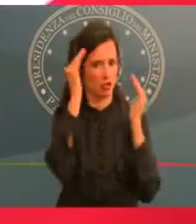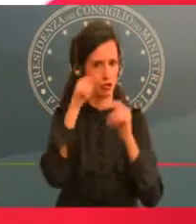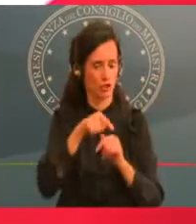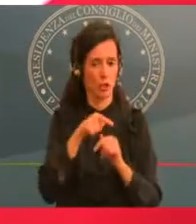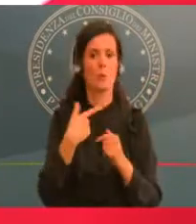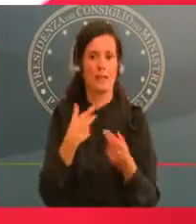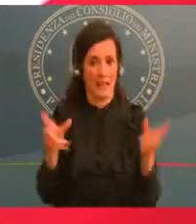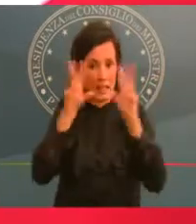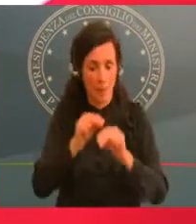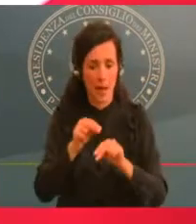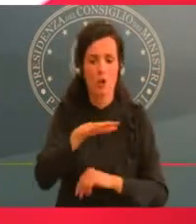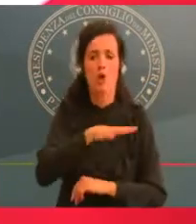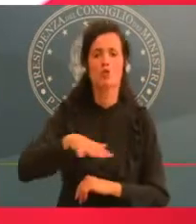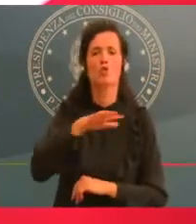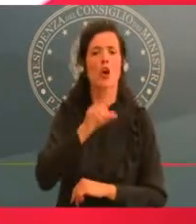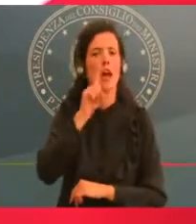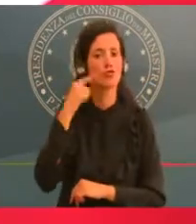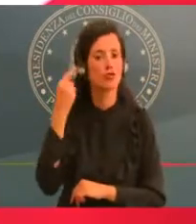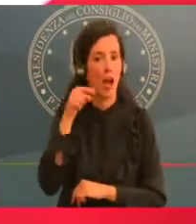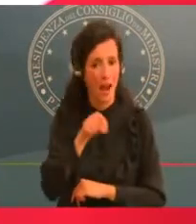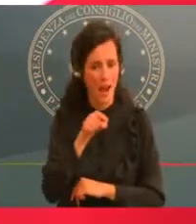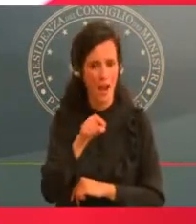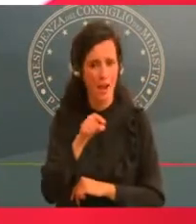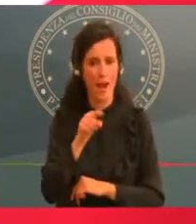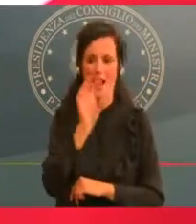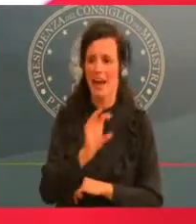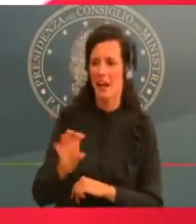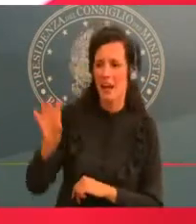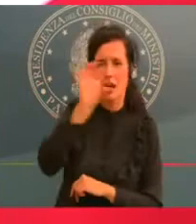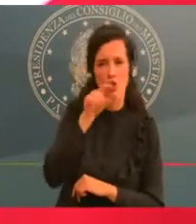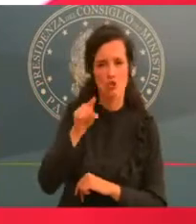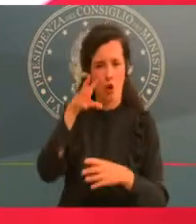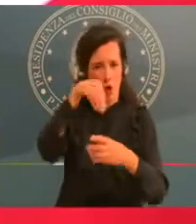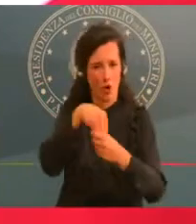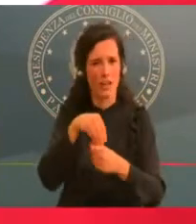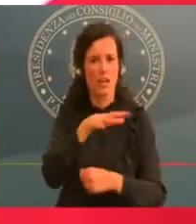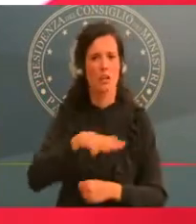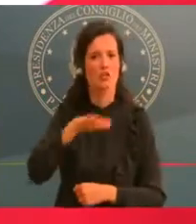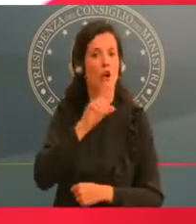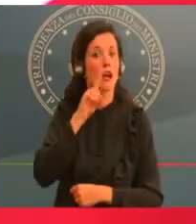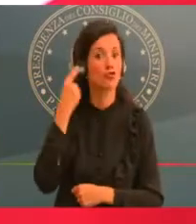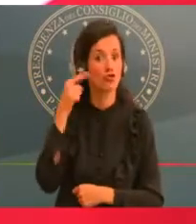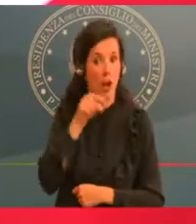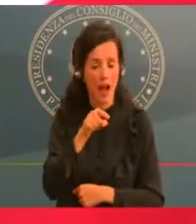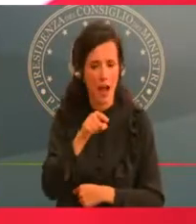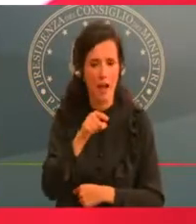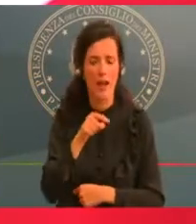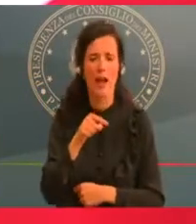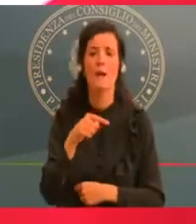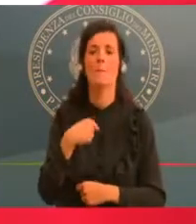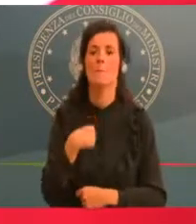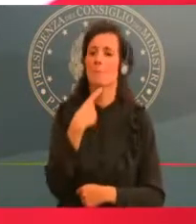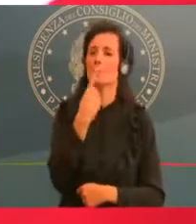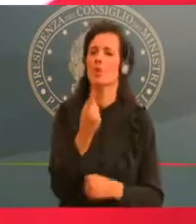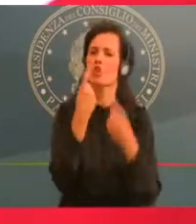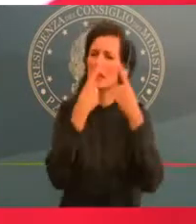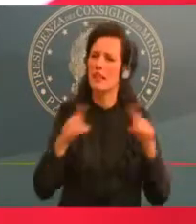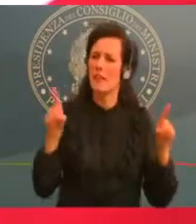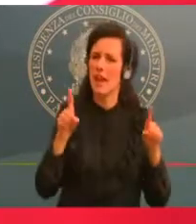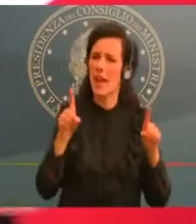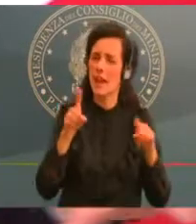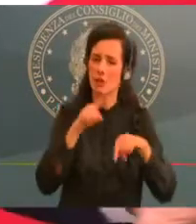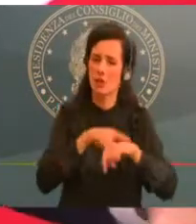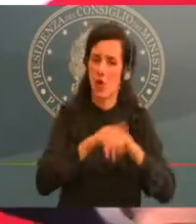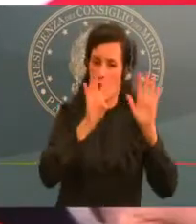avrei detto divieto di circolazione dalle 21, invece il divieto di circolazione è dalle 22. Prego, le